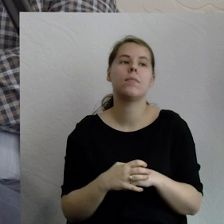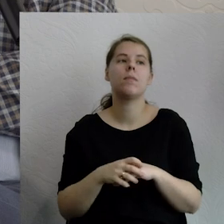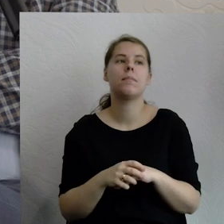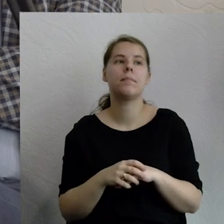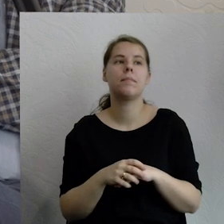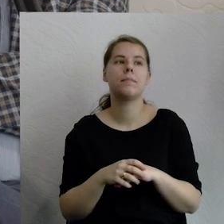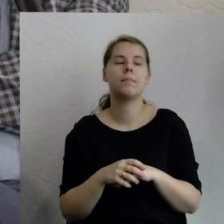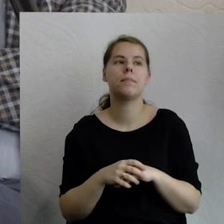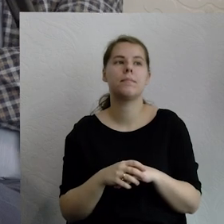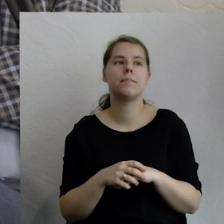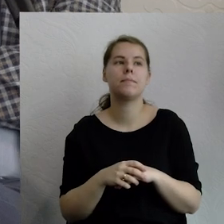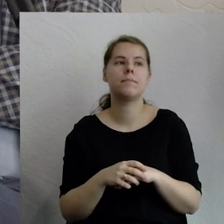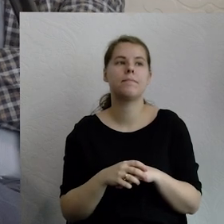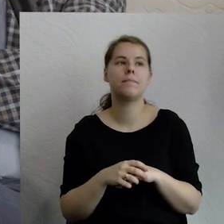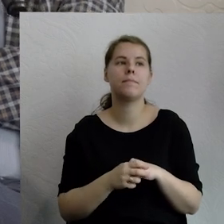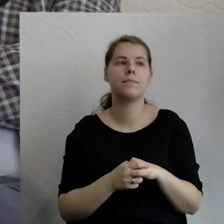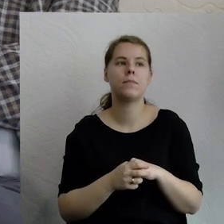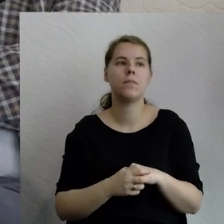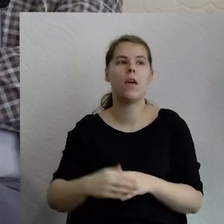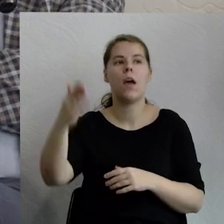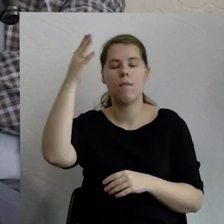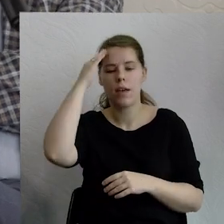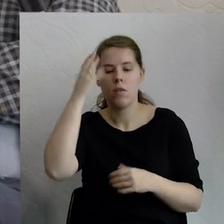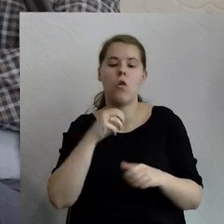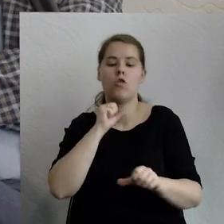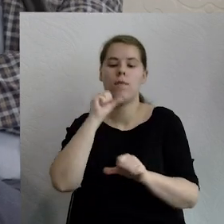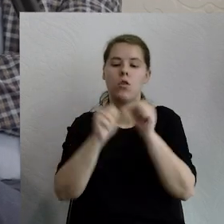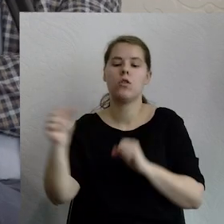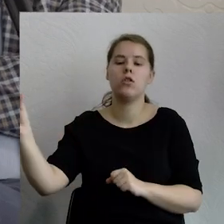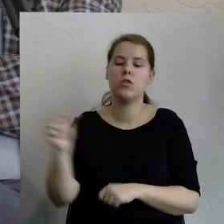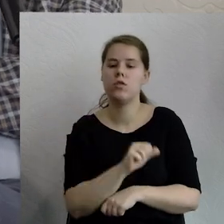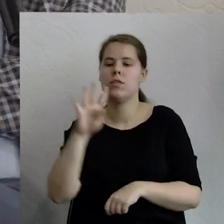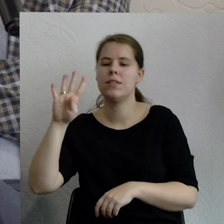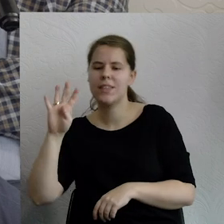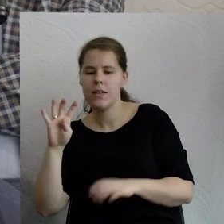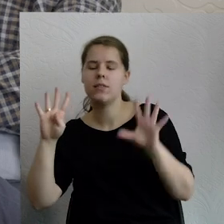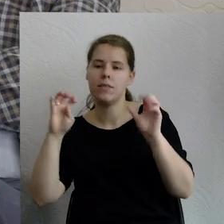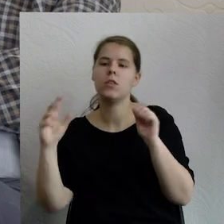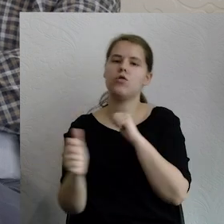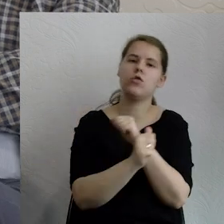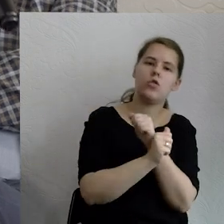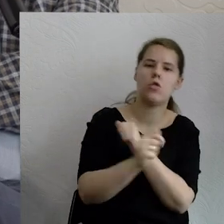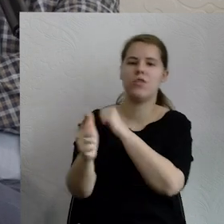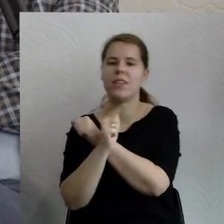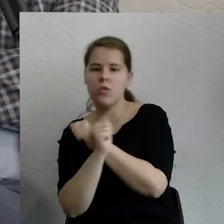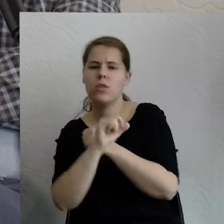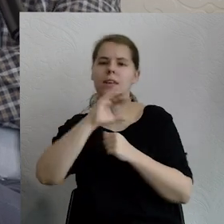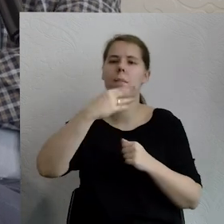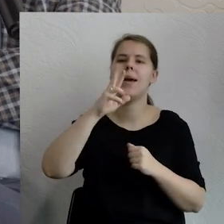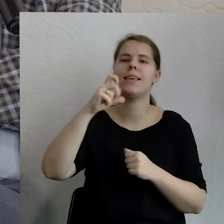w Europie z imperializmem rozstawał się w latach 60-tych, jeszcze 70-tych, ale całkowicie tego dziedzictwa